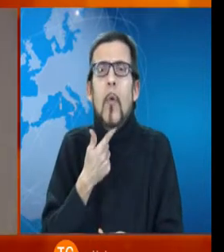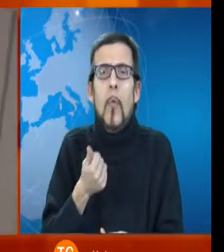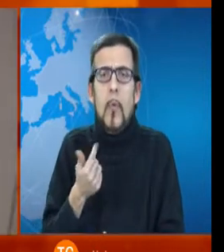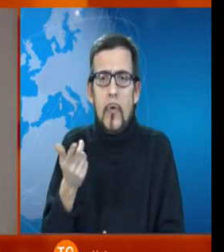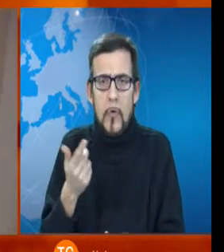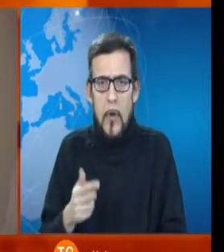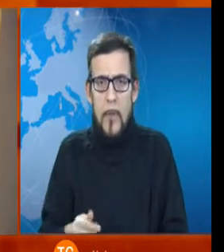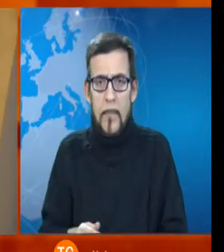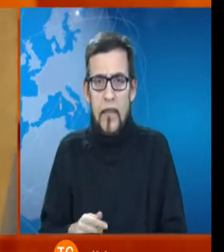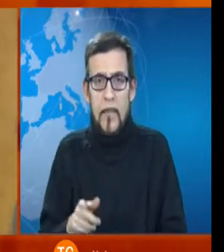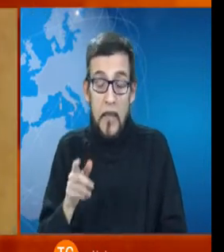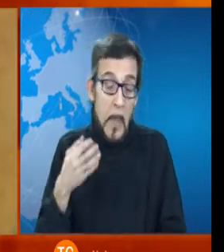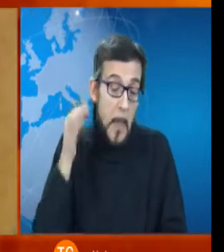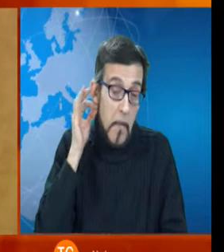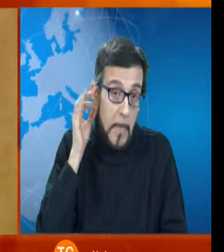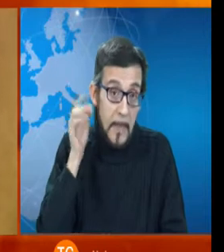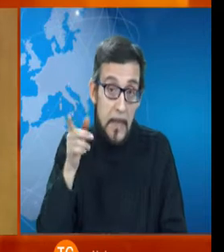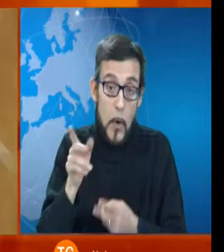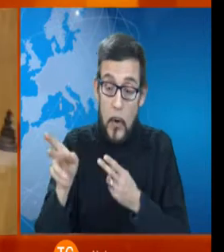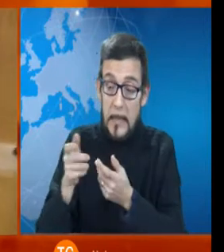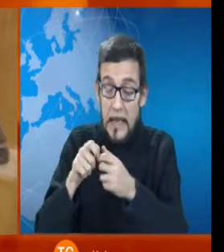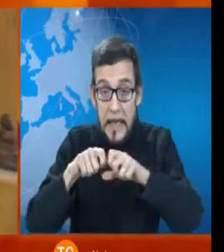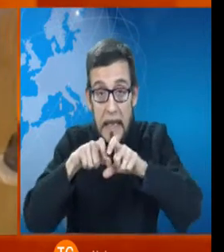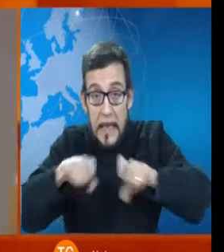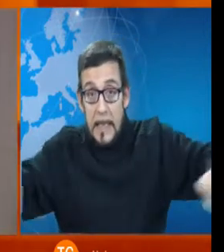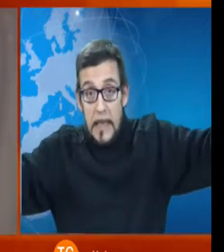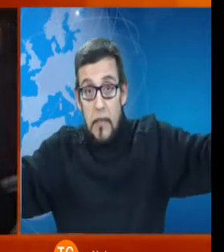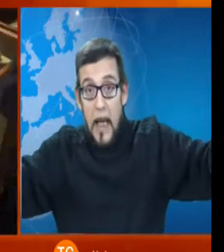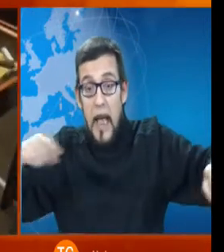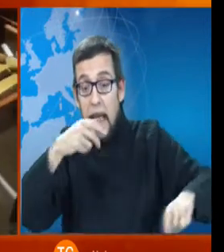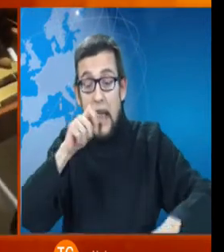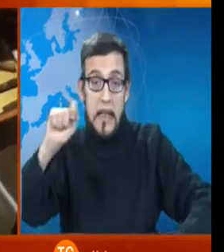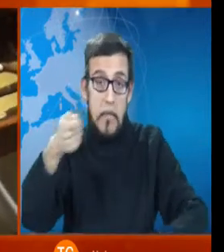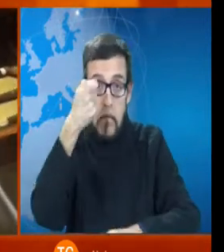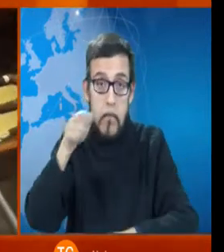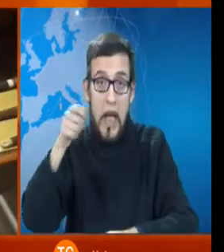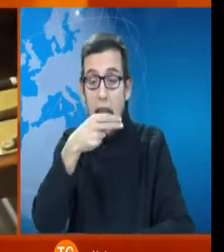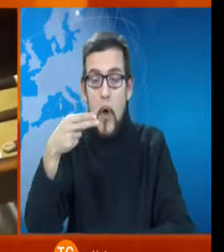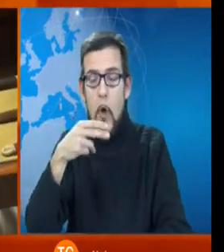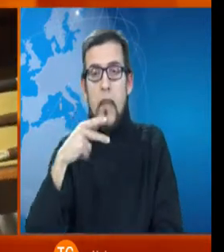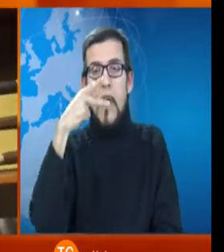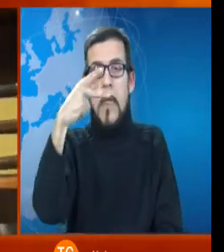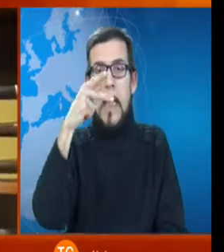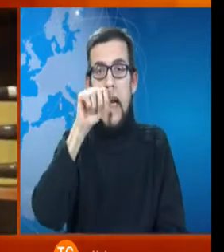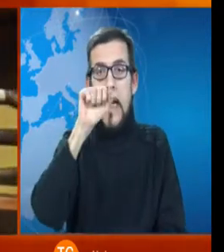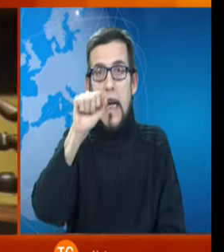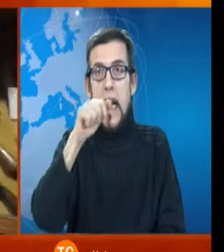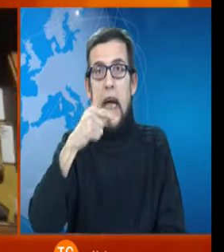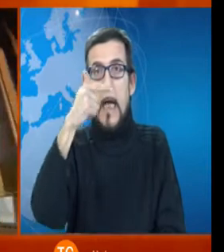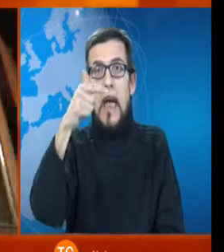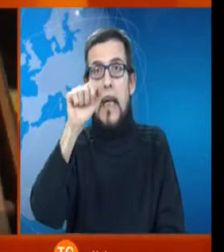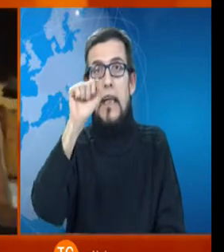delle preziose catane che sono intarsiate in avorio troviamo degli oggetti bellissimi delle scimmiette